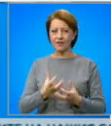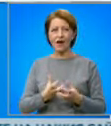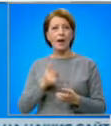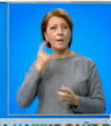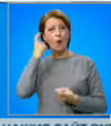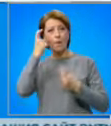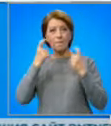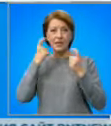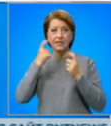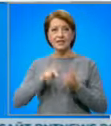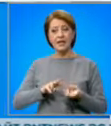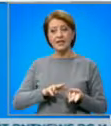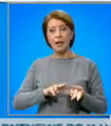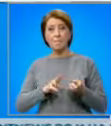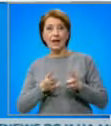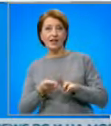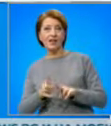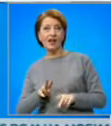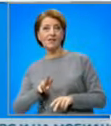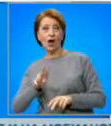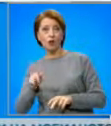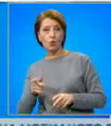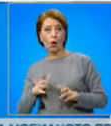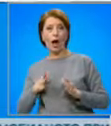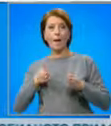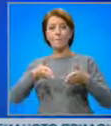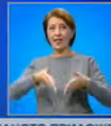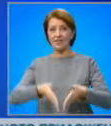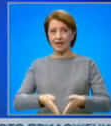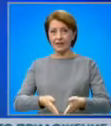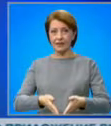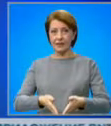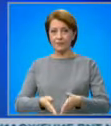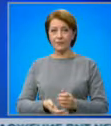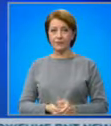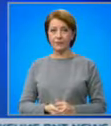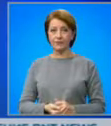плавателен съд. Как точно ще стане това ще разберем от Петър Дойкински. Добър вечер.